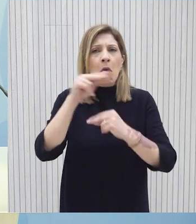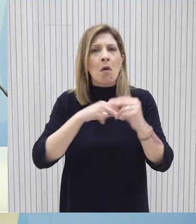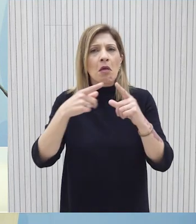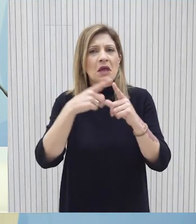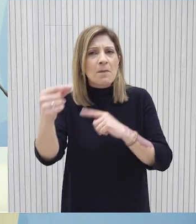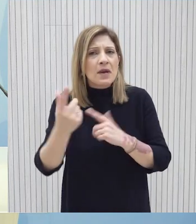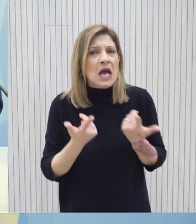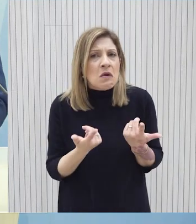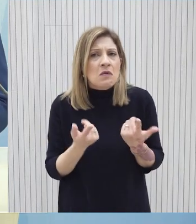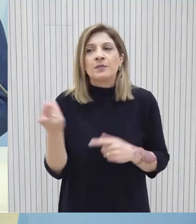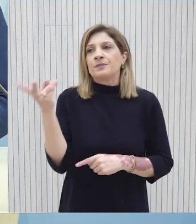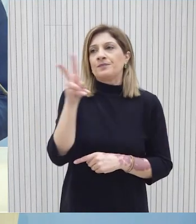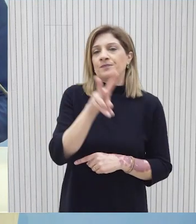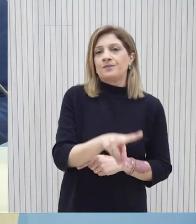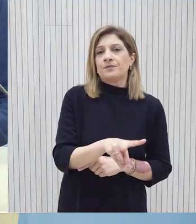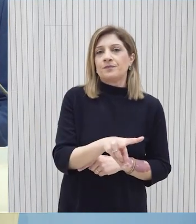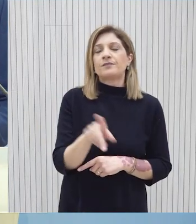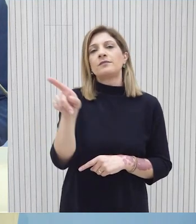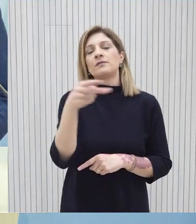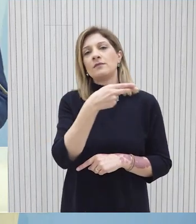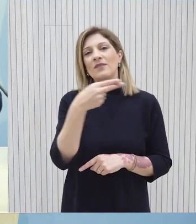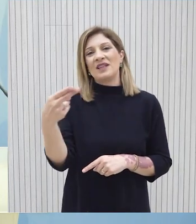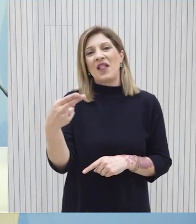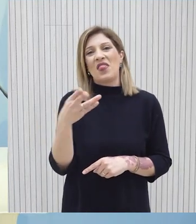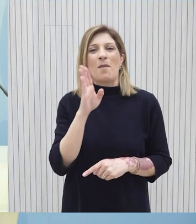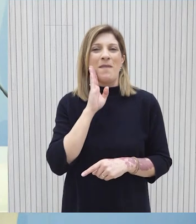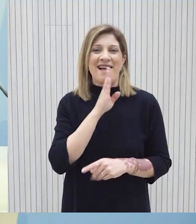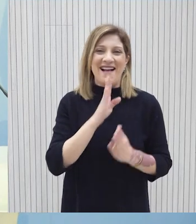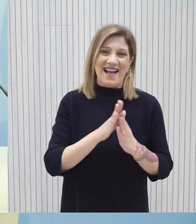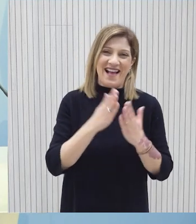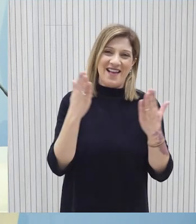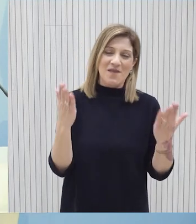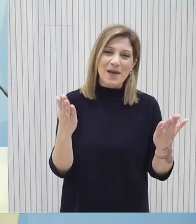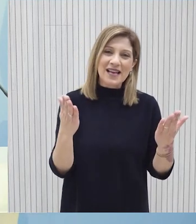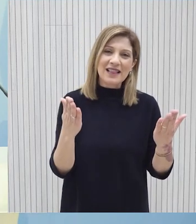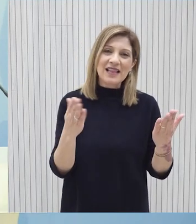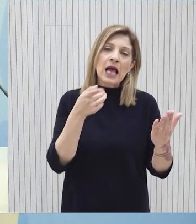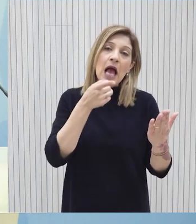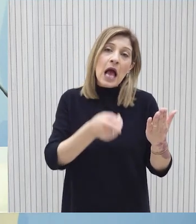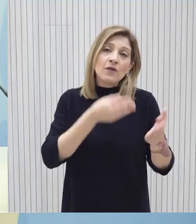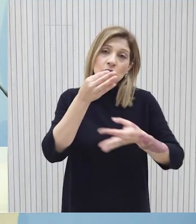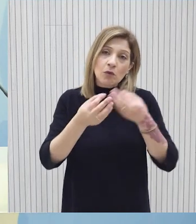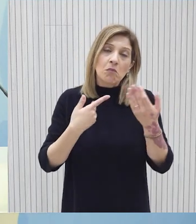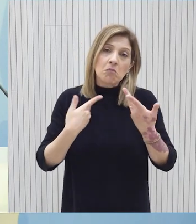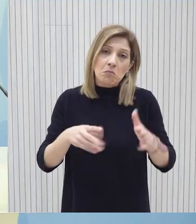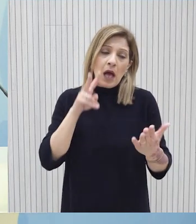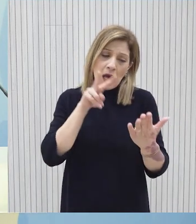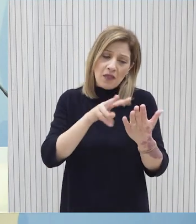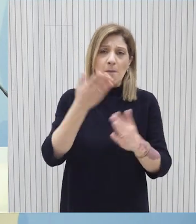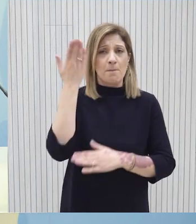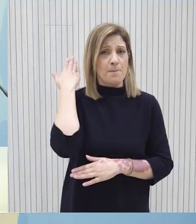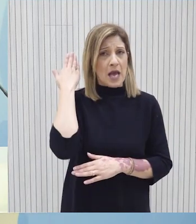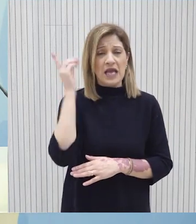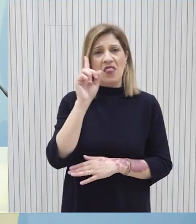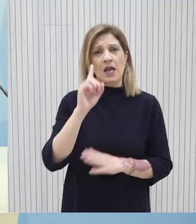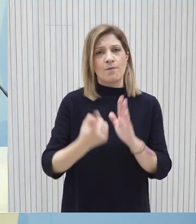Να αναφέρω ότι το δημοσίευμα στο οποίο έχει γίνει αναφορά είναι ένα δημοσίευμα το οποίο έχουμε δει και στο παρελθόν δεν είναι η